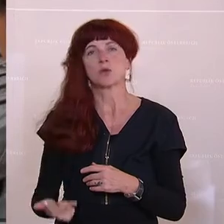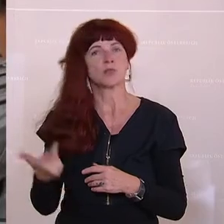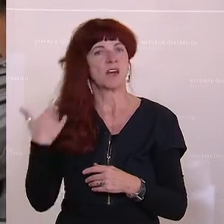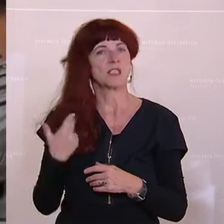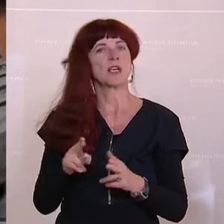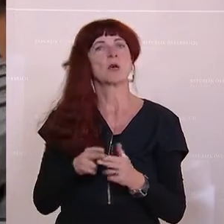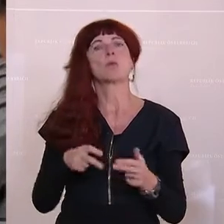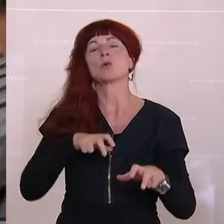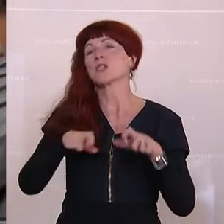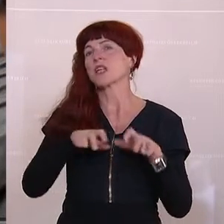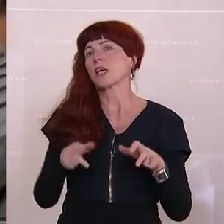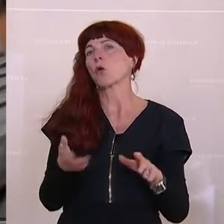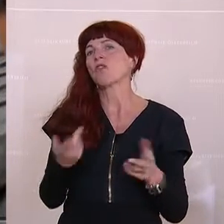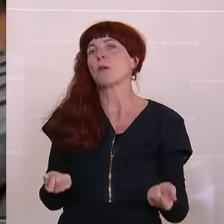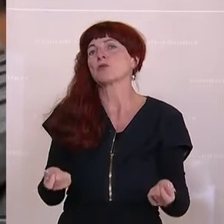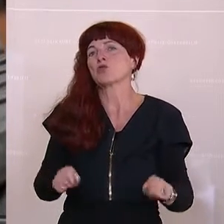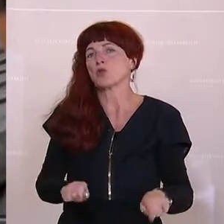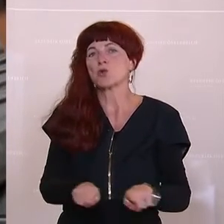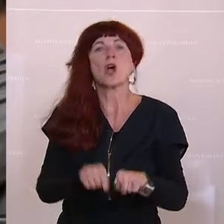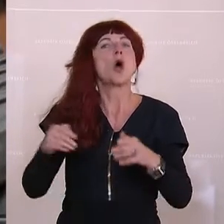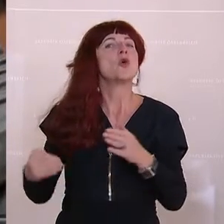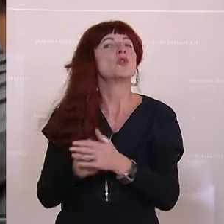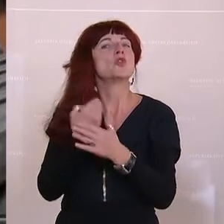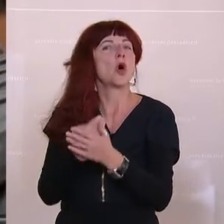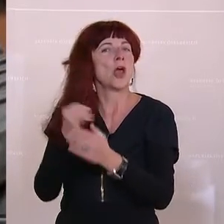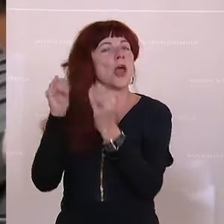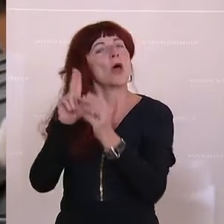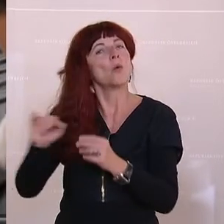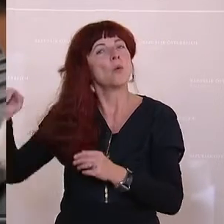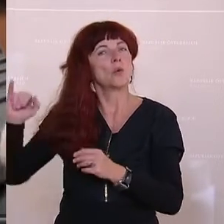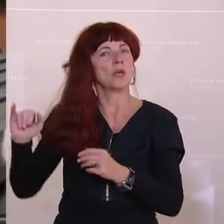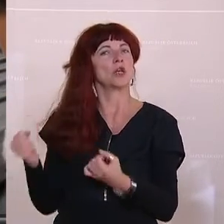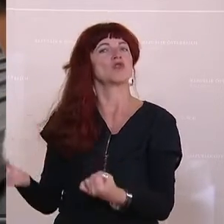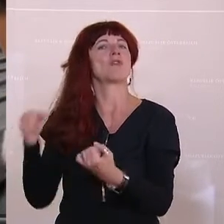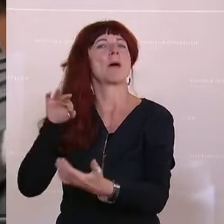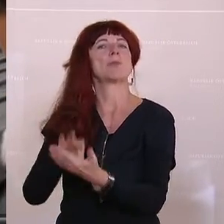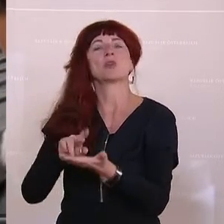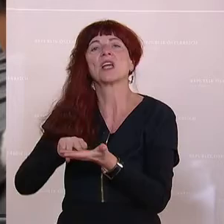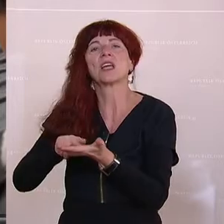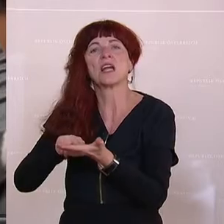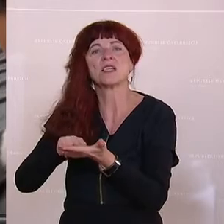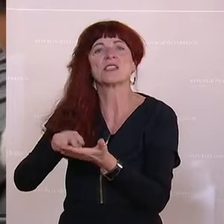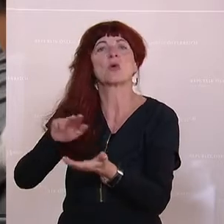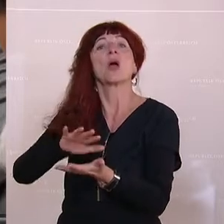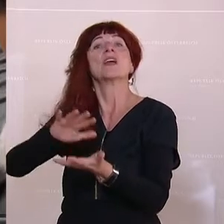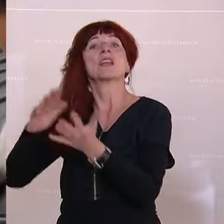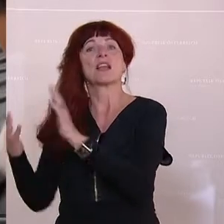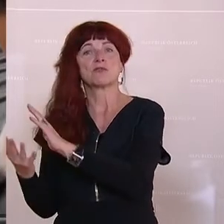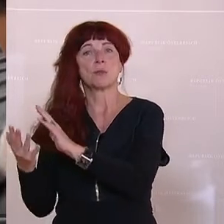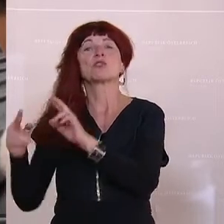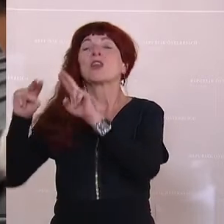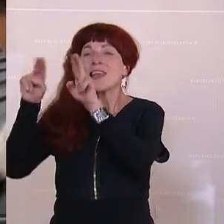Der Bildungsminister ist am Wort, Martin Polaschek von der ÖVP. Digitalisierung und Transformation sowie internationale Ausrichtung zu errichten.